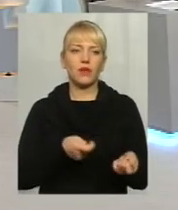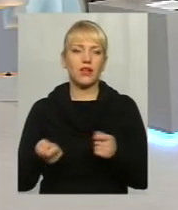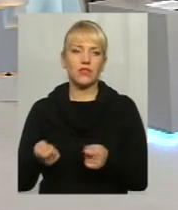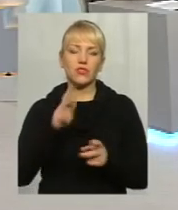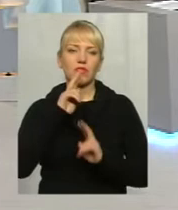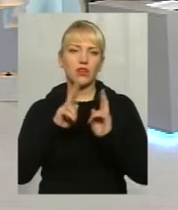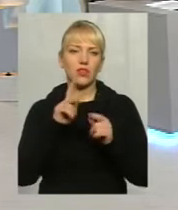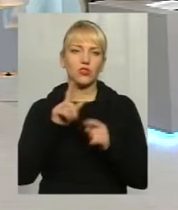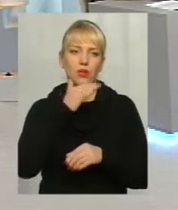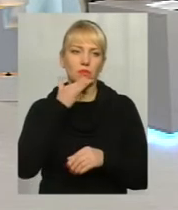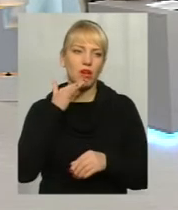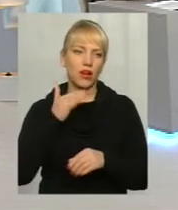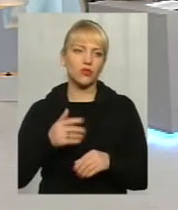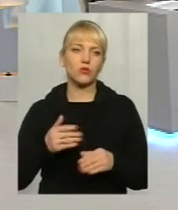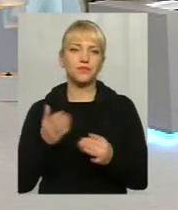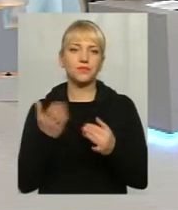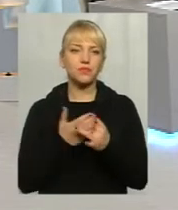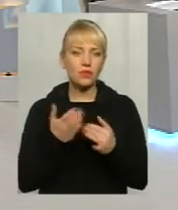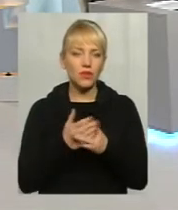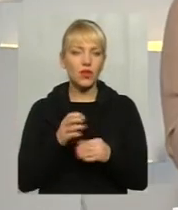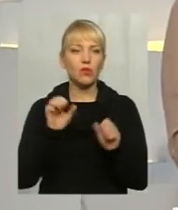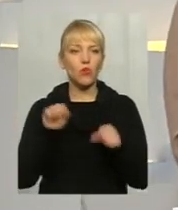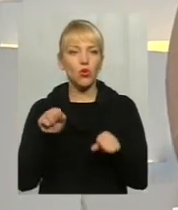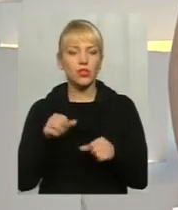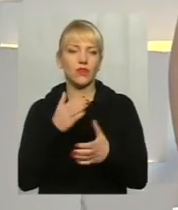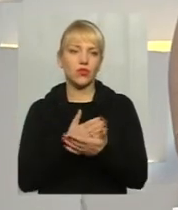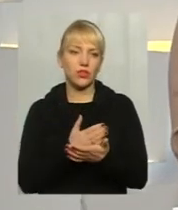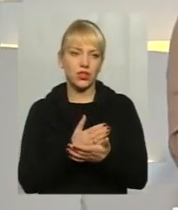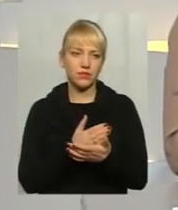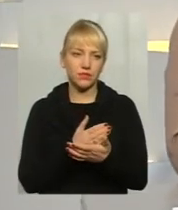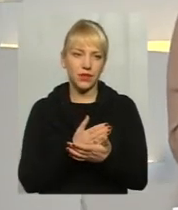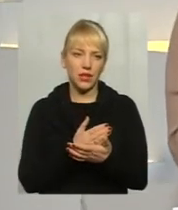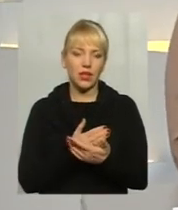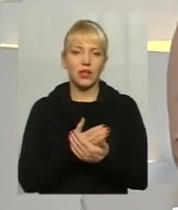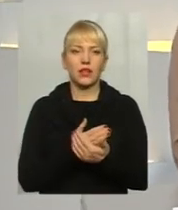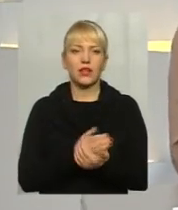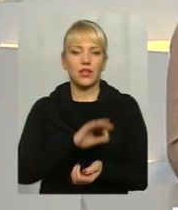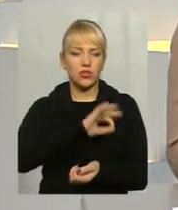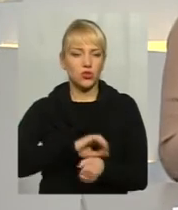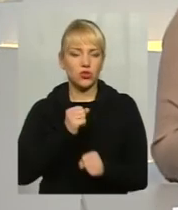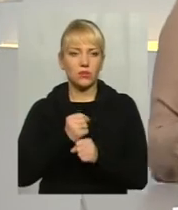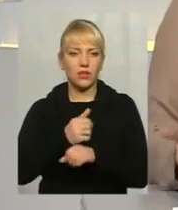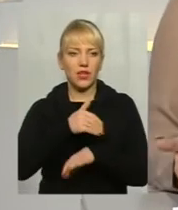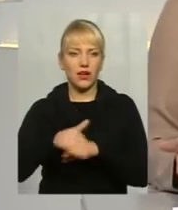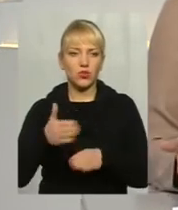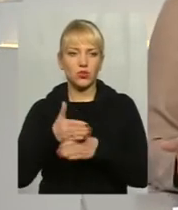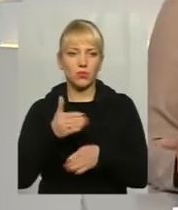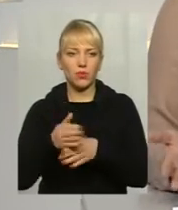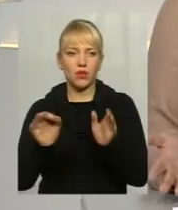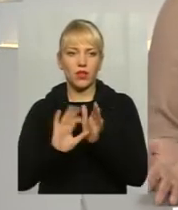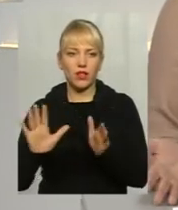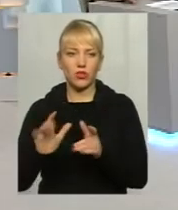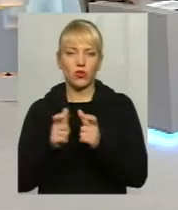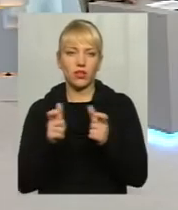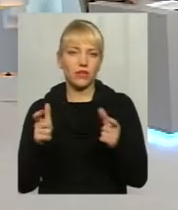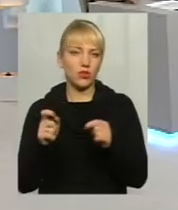нарікають на те, що дуже багато пірговиків. Можливо, є все ж таки резон зробити адресну допомогу, так, електронний квиток,